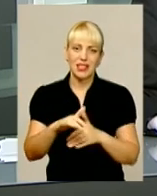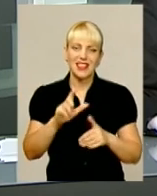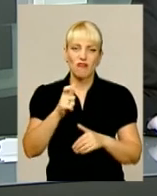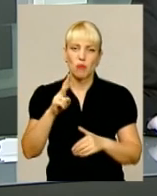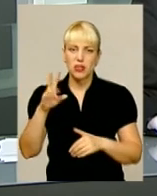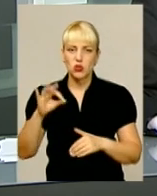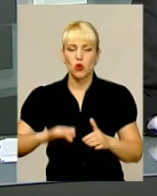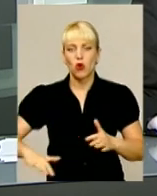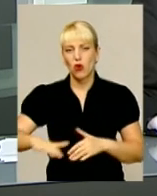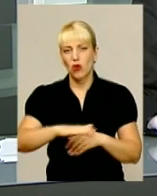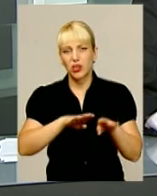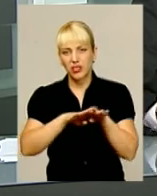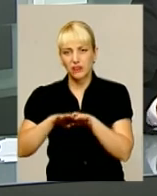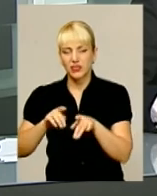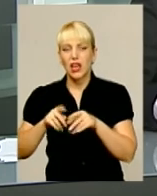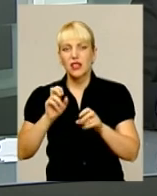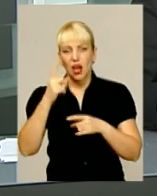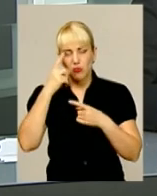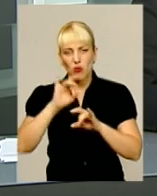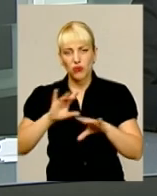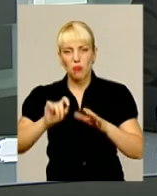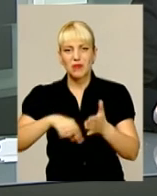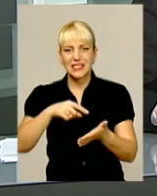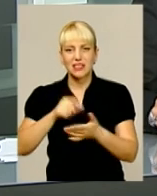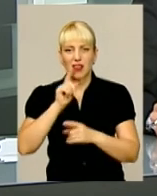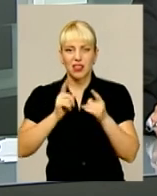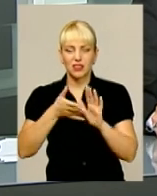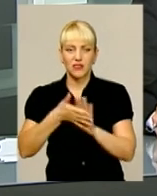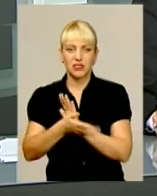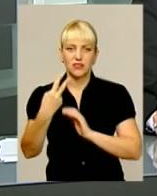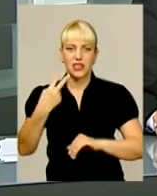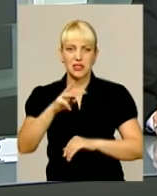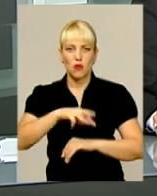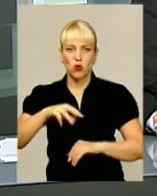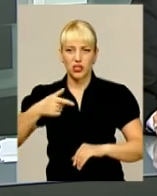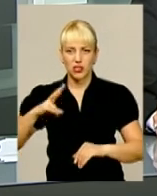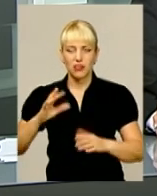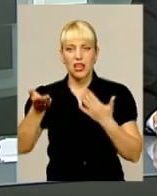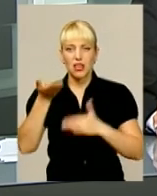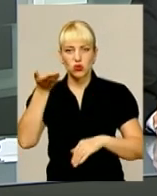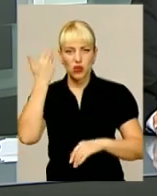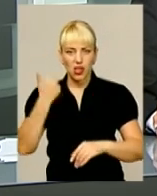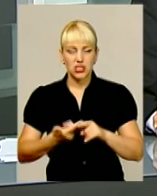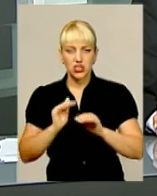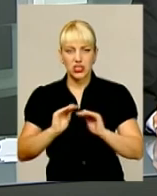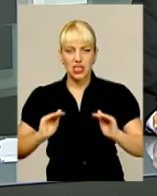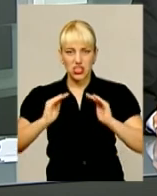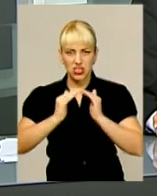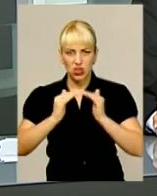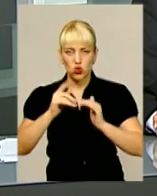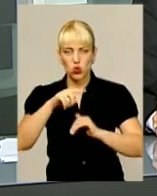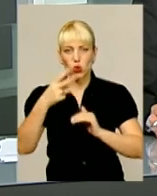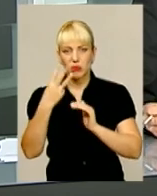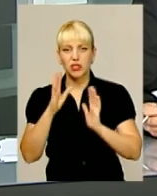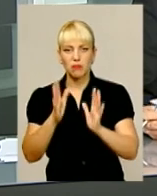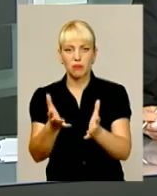рівня. Як повідомляють у міській раді, на все, про все витратили понад 20 мільйонів гривень. Якщо раніше дитячий садочок номер три міг